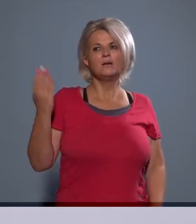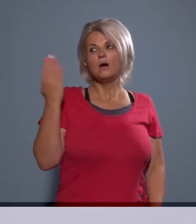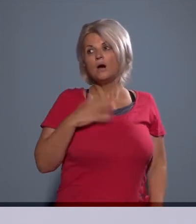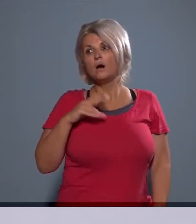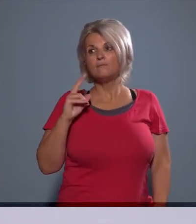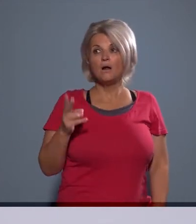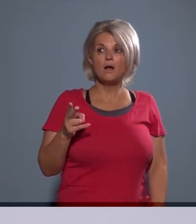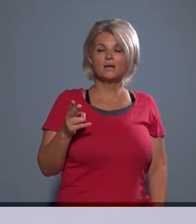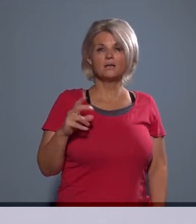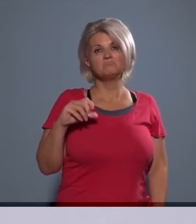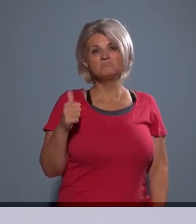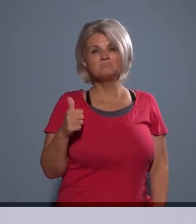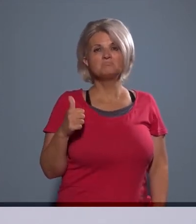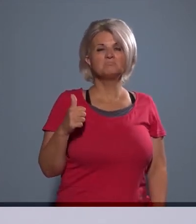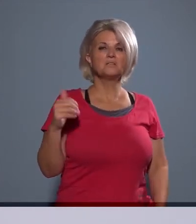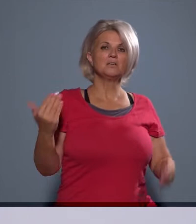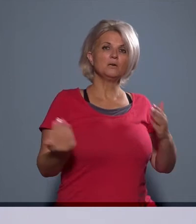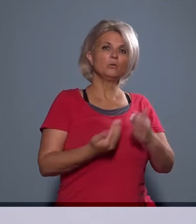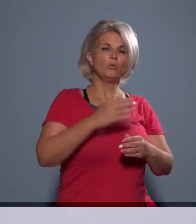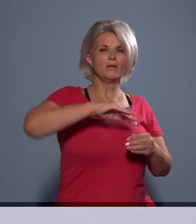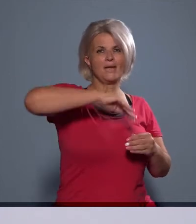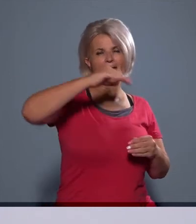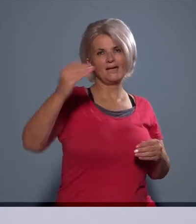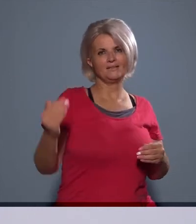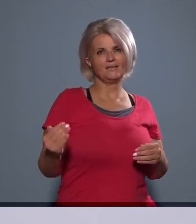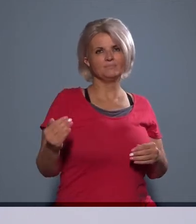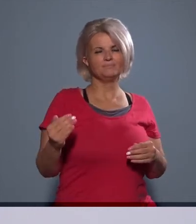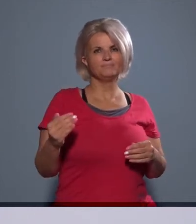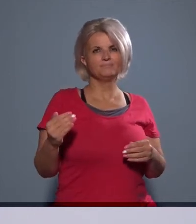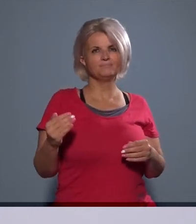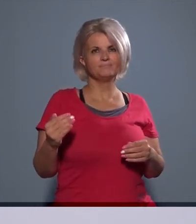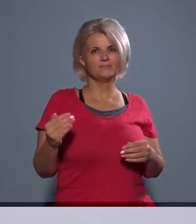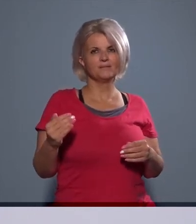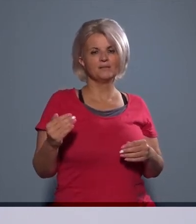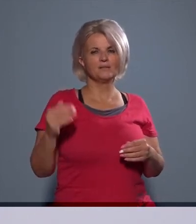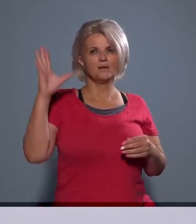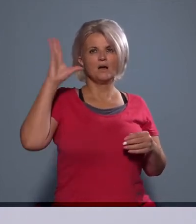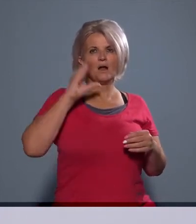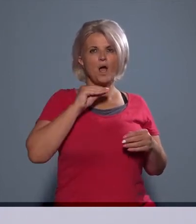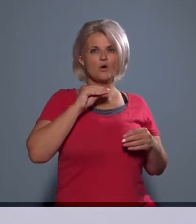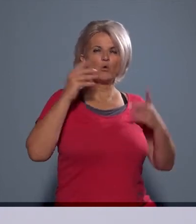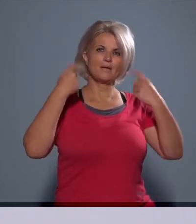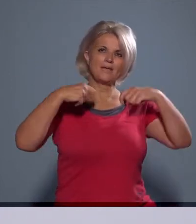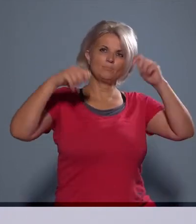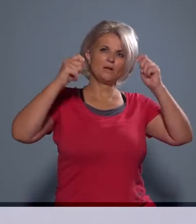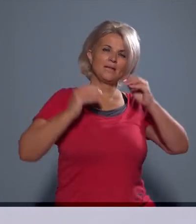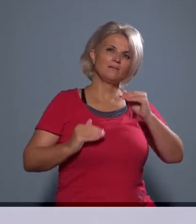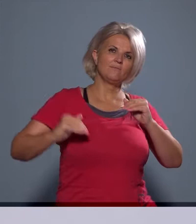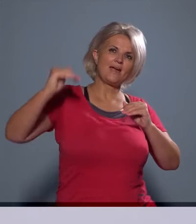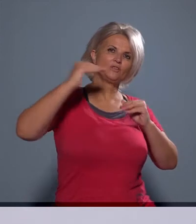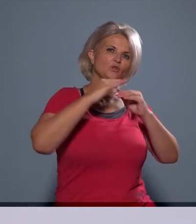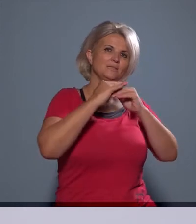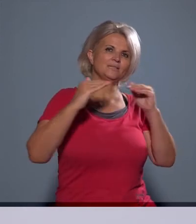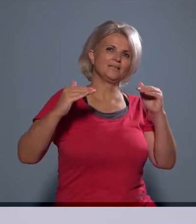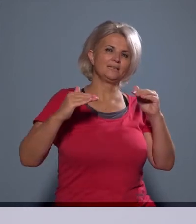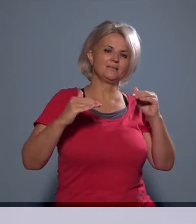egy újhegyi lakóépületnek a felső szintjén, mondjuk a